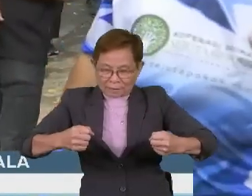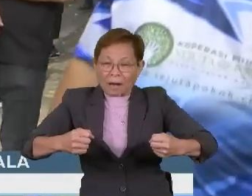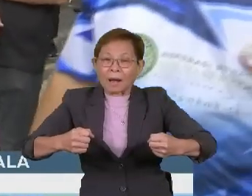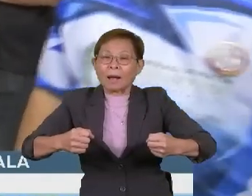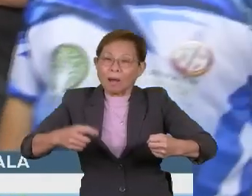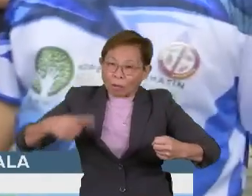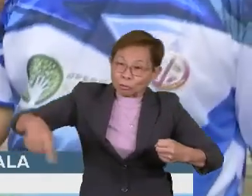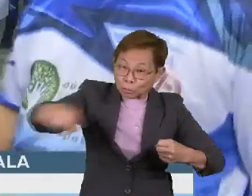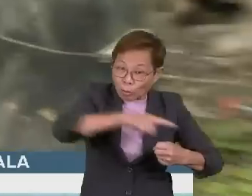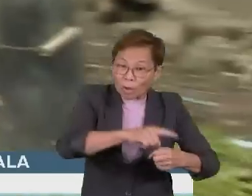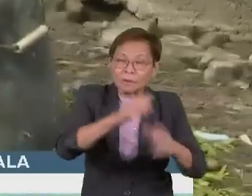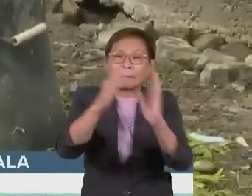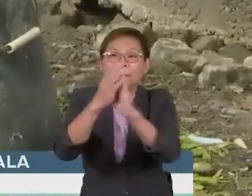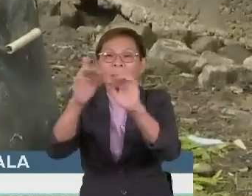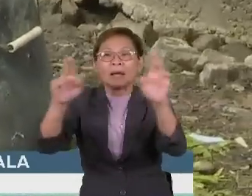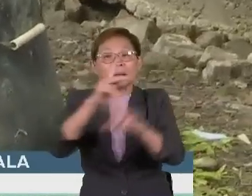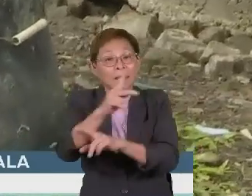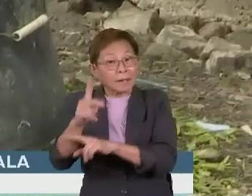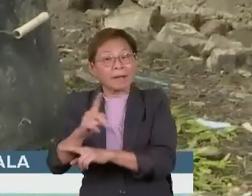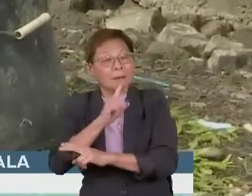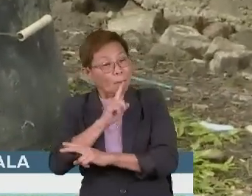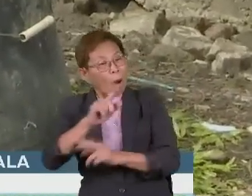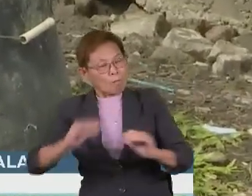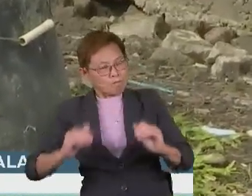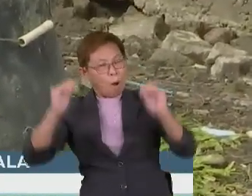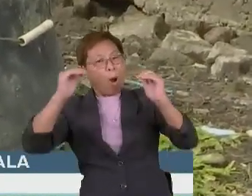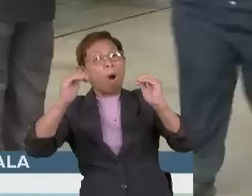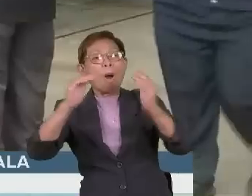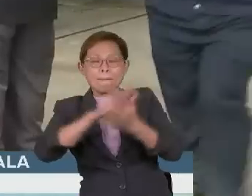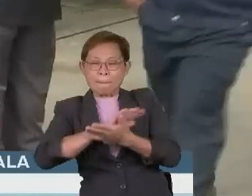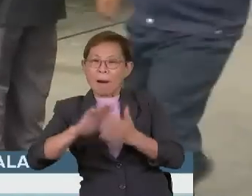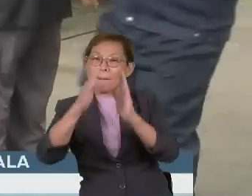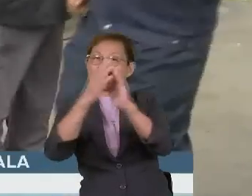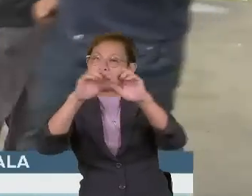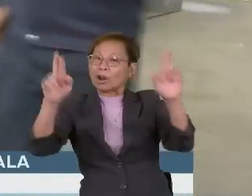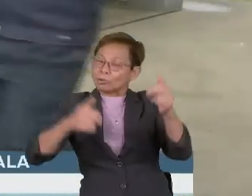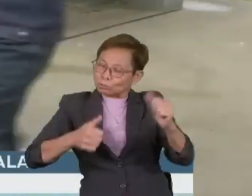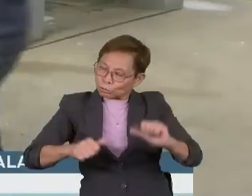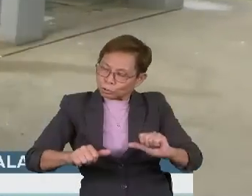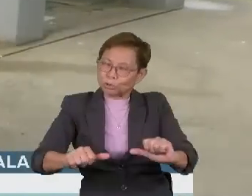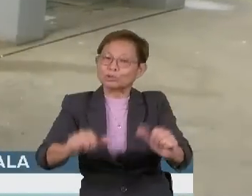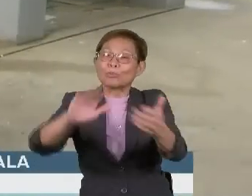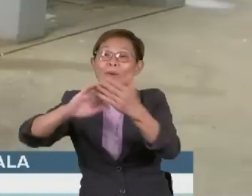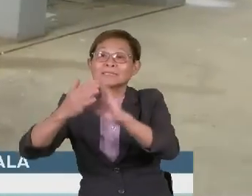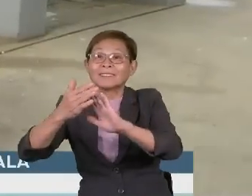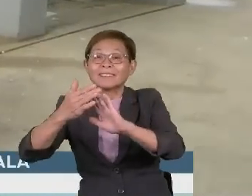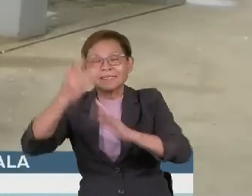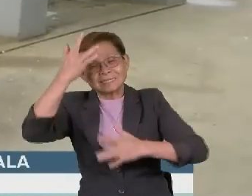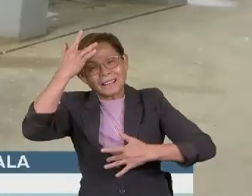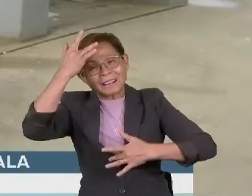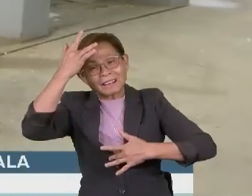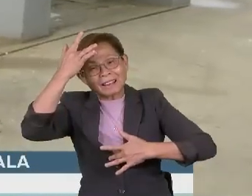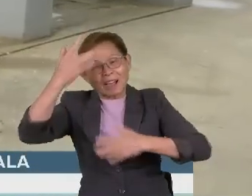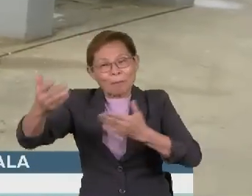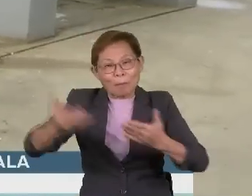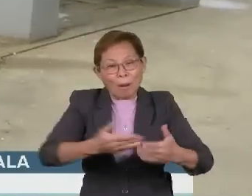Bandaraya Kota Kinabalu dapat memastikan tahap kebersihan Bandaraya terjaga sekaligus menghidar masyarakat daripada penyakit